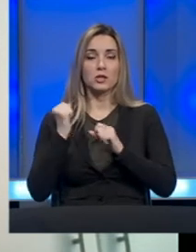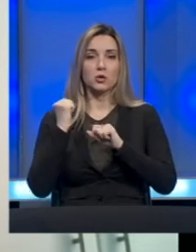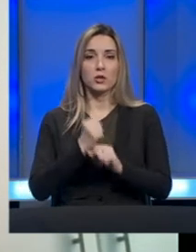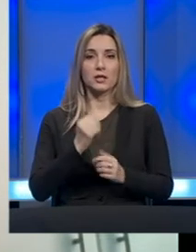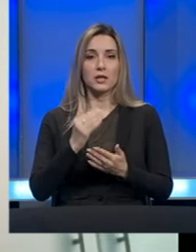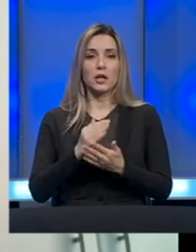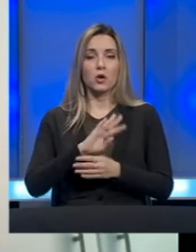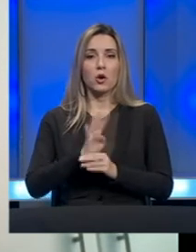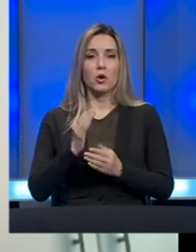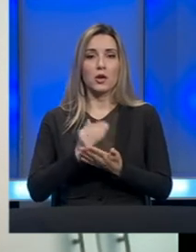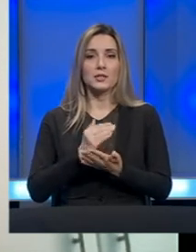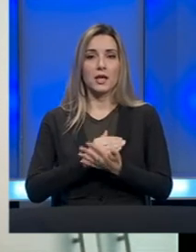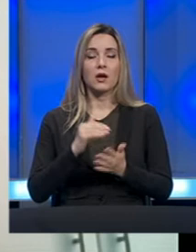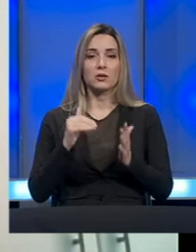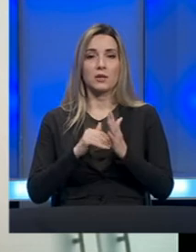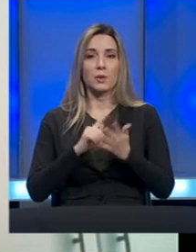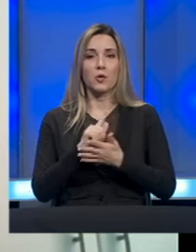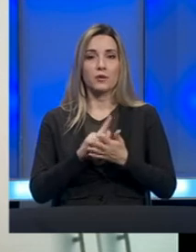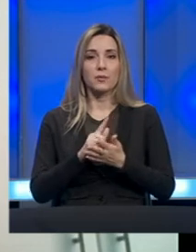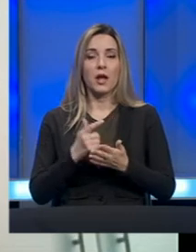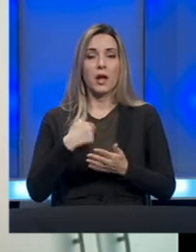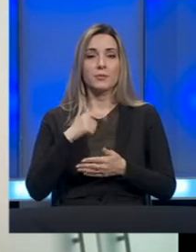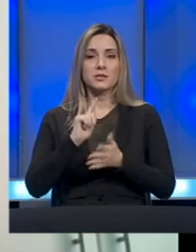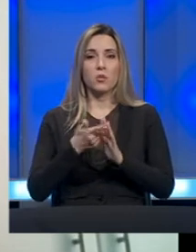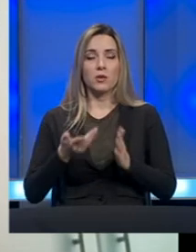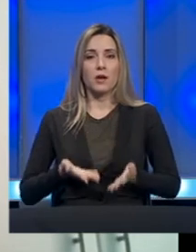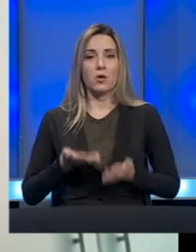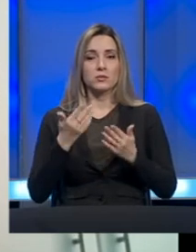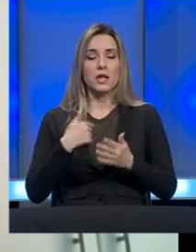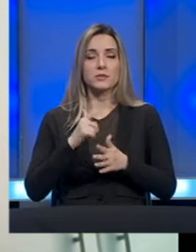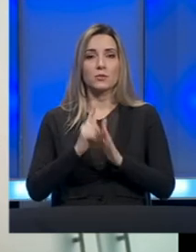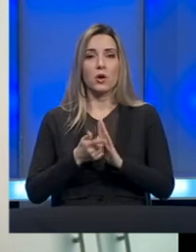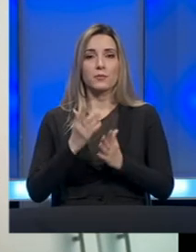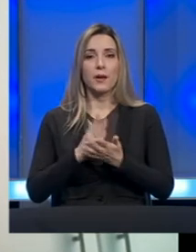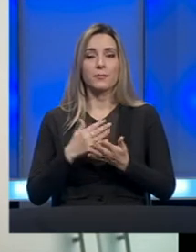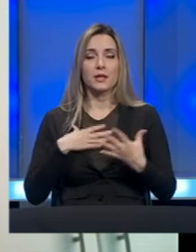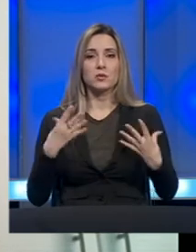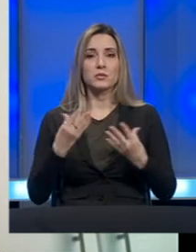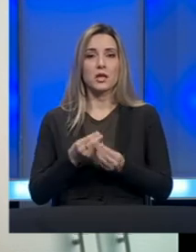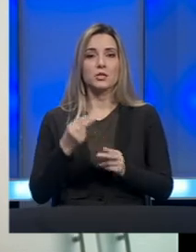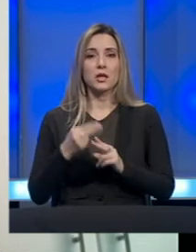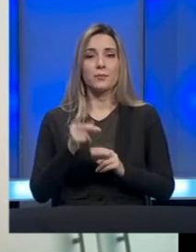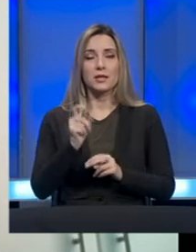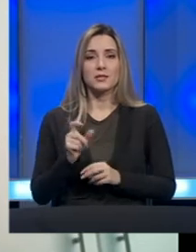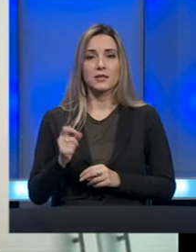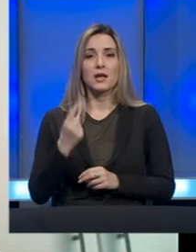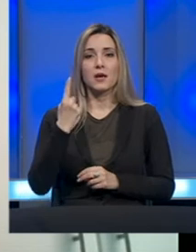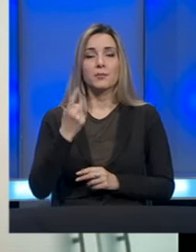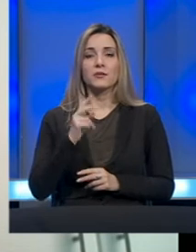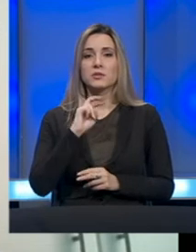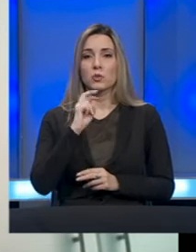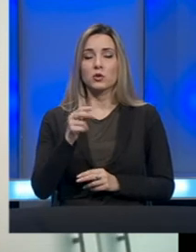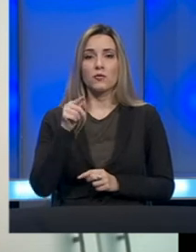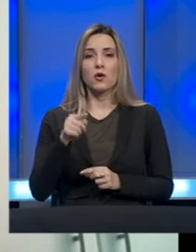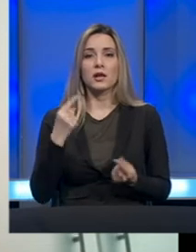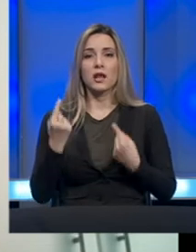zakon, trebalo je vremena, jeli, ali mi smo odmaa ustali, mi smo odmaa bili uz naše pacijente. Prvi smo odgovorili na ovu